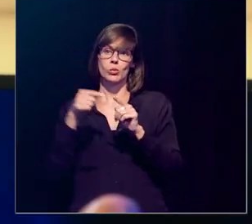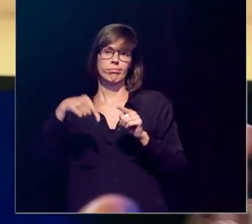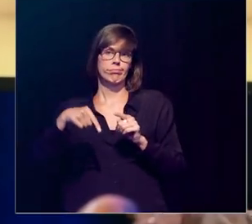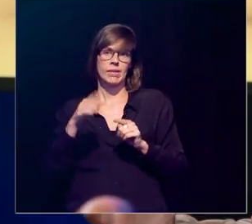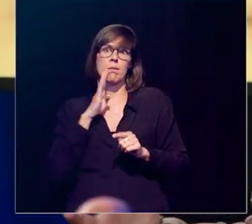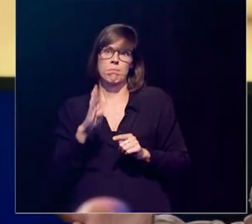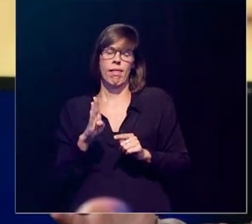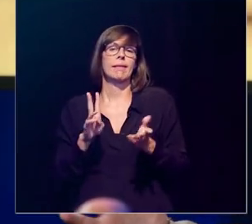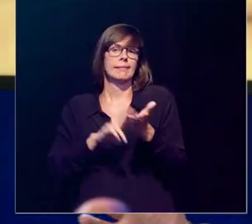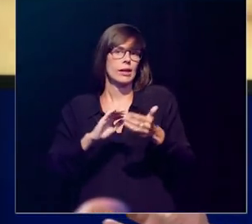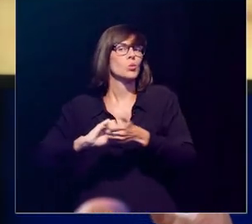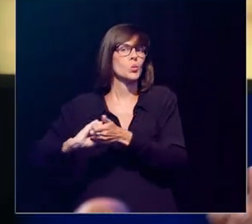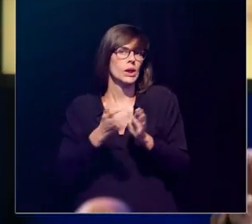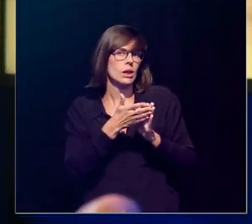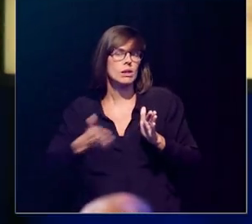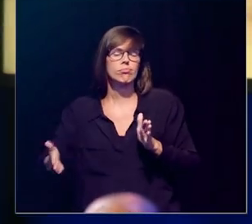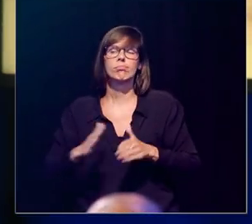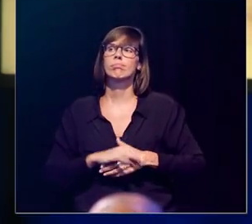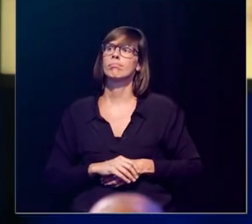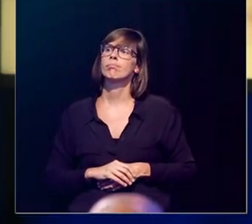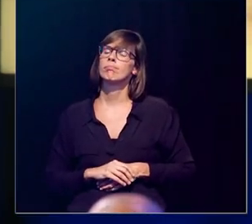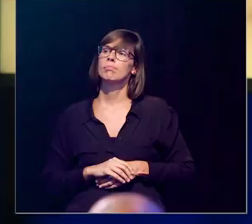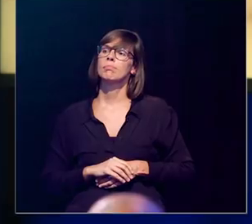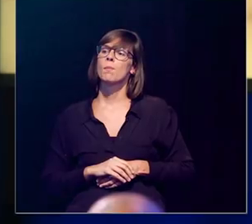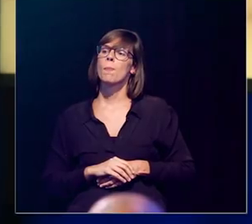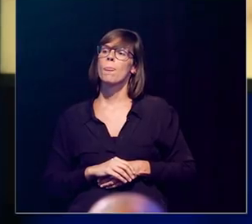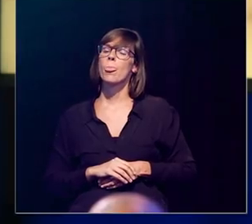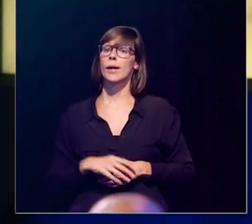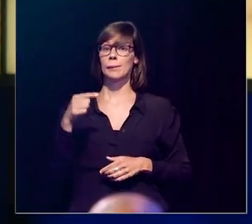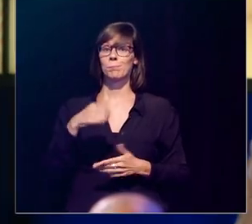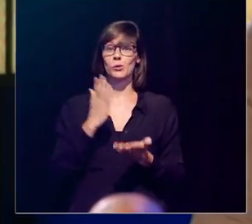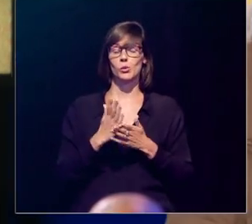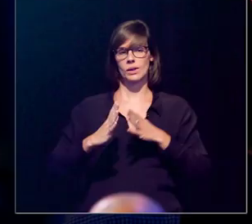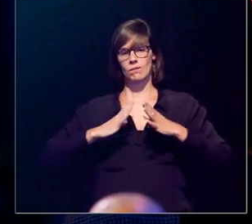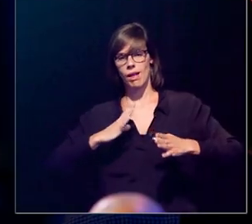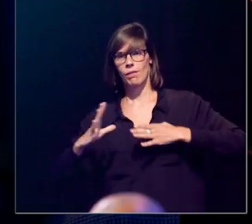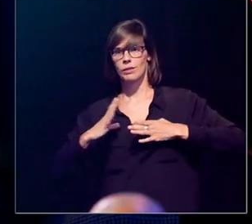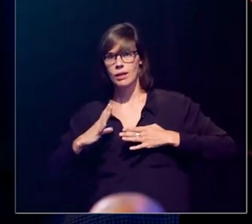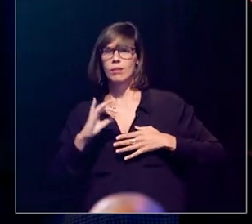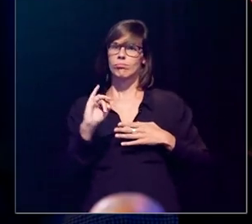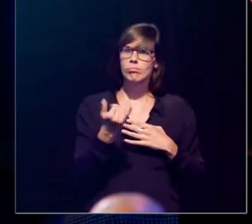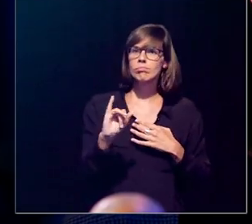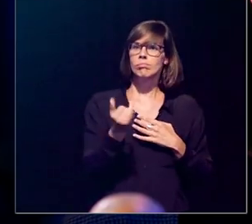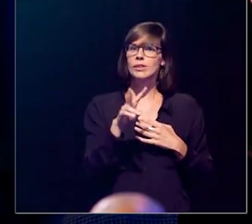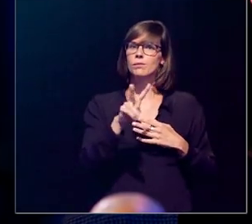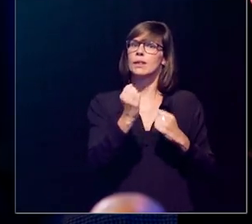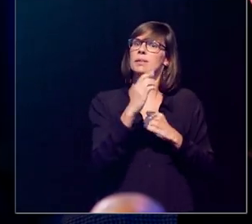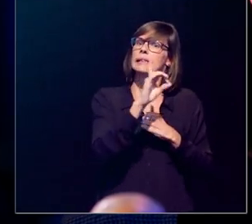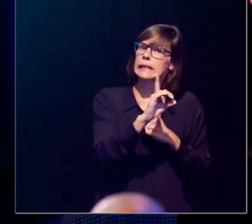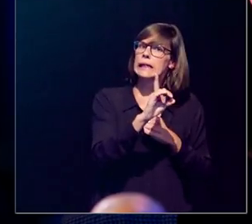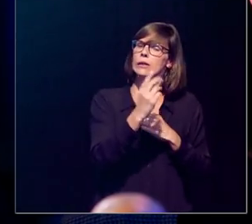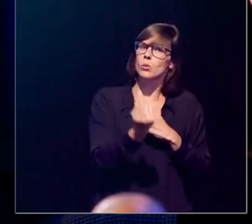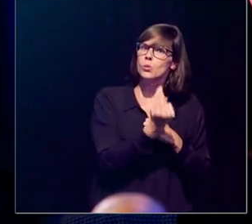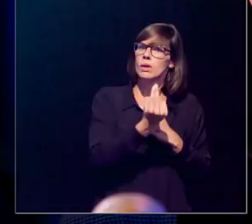leeftijd, afhankelijk van de behoefte. En dat in ons land, zeker tijdens de winter. Nu, ik heb hier een